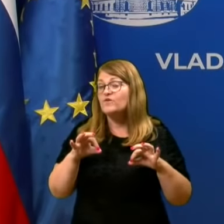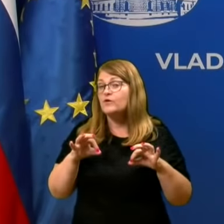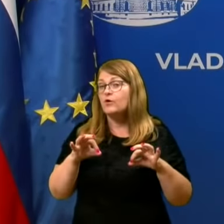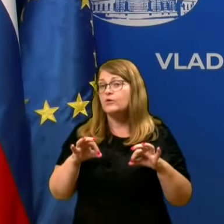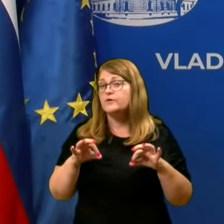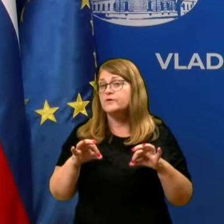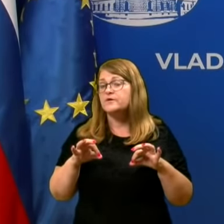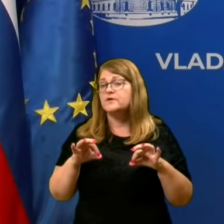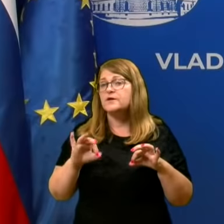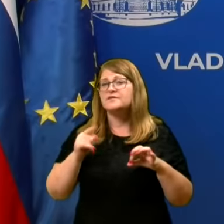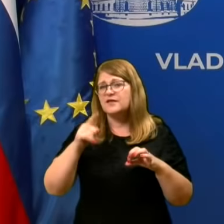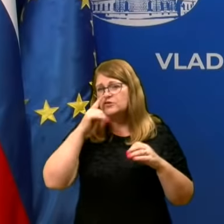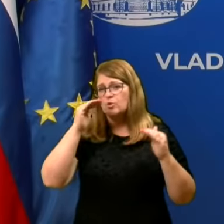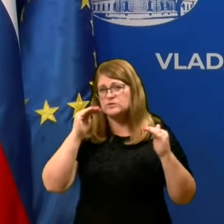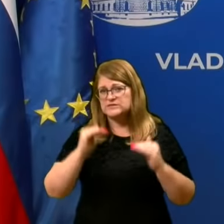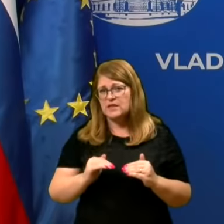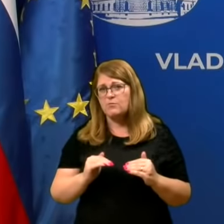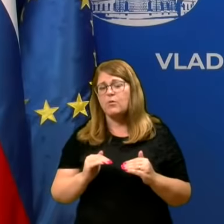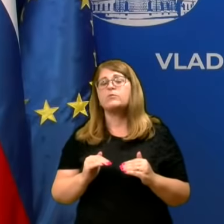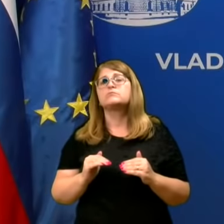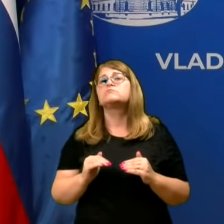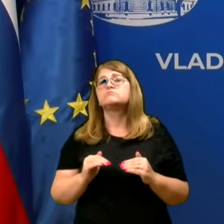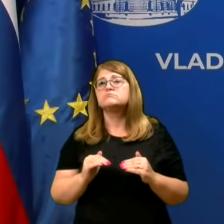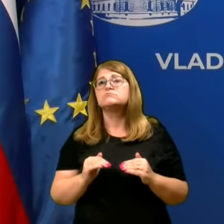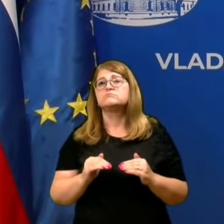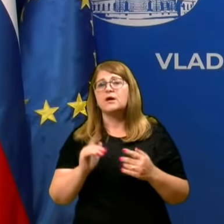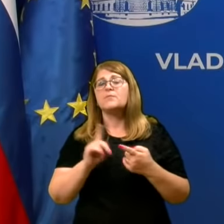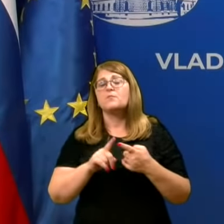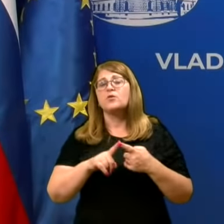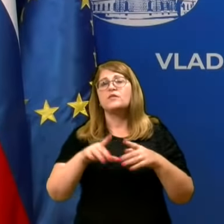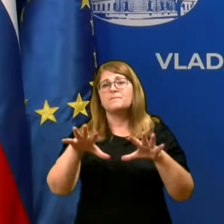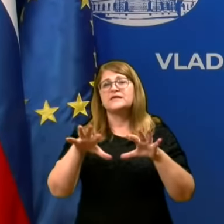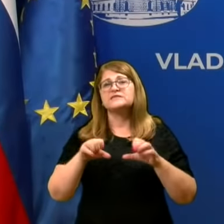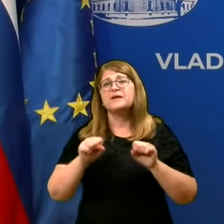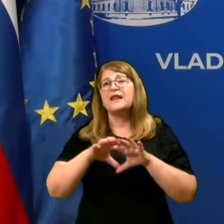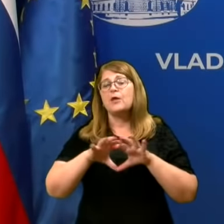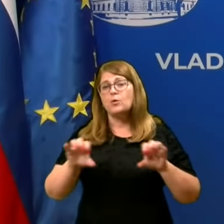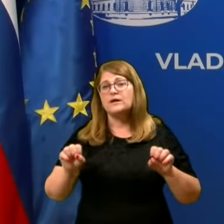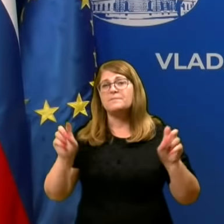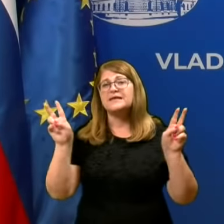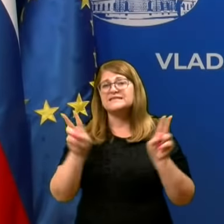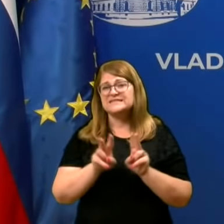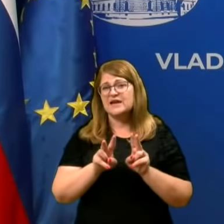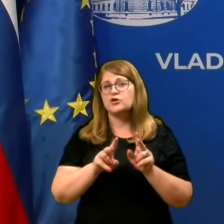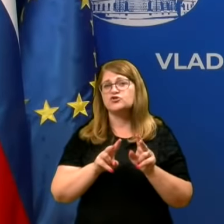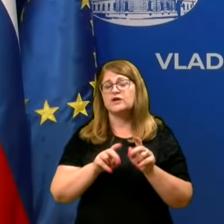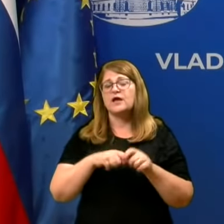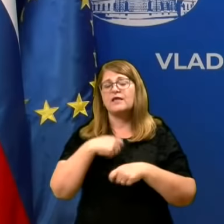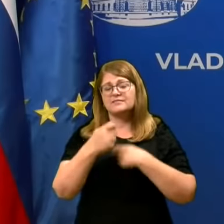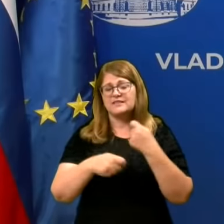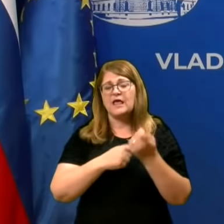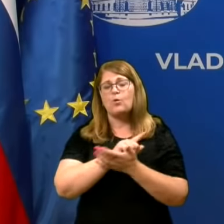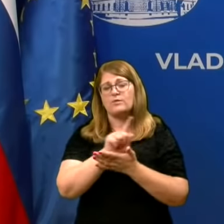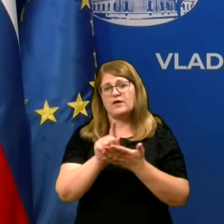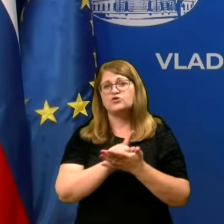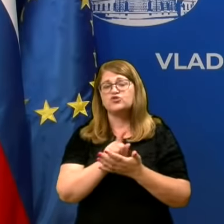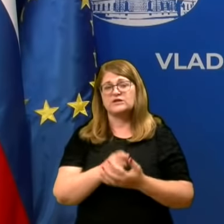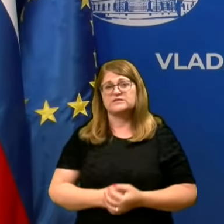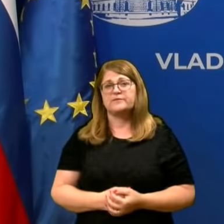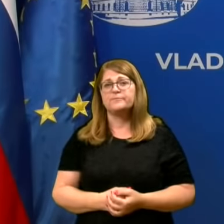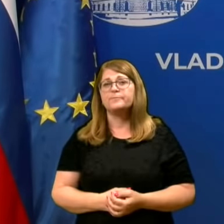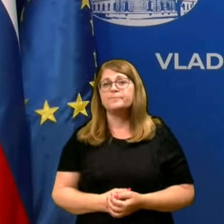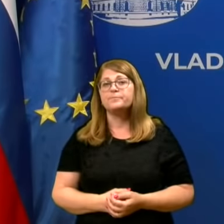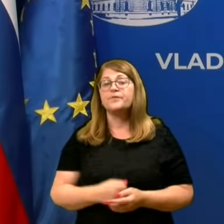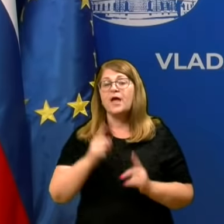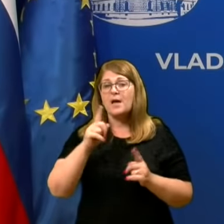slabo, pa bi seveda sprejeli tudi ukrep skrajšanja obratovalnega časa. Ampak